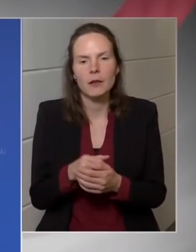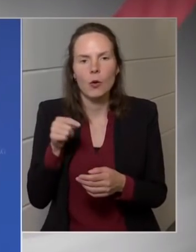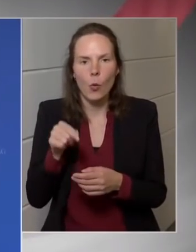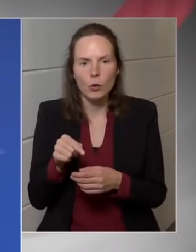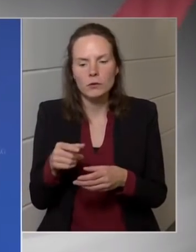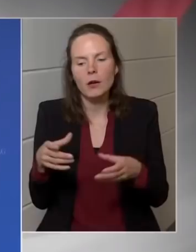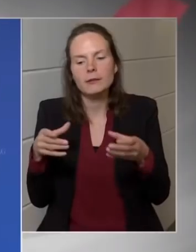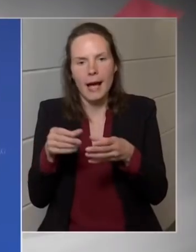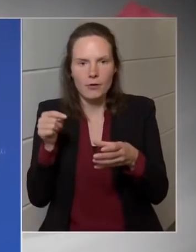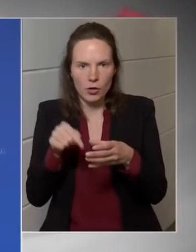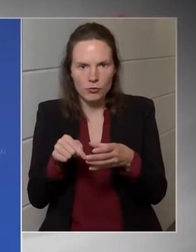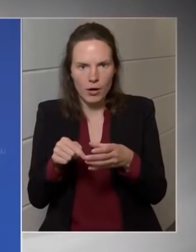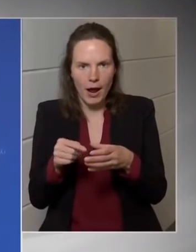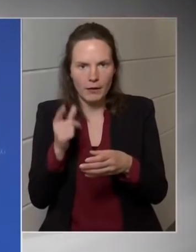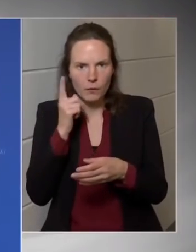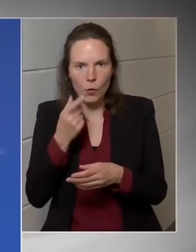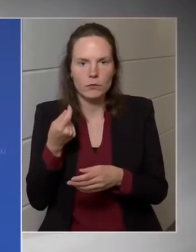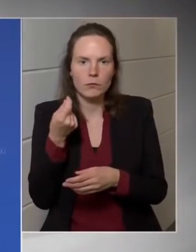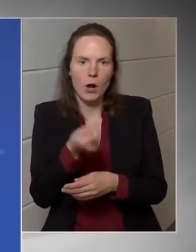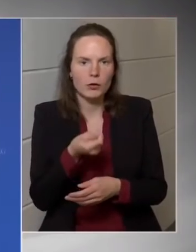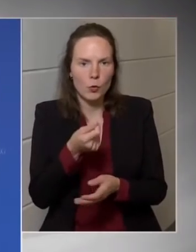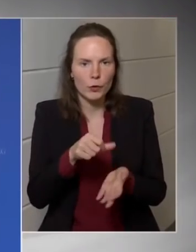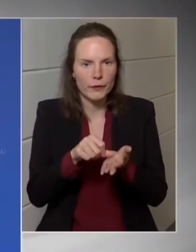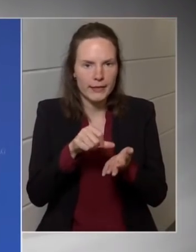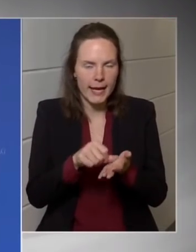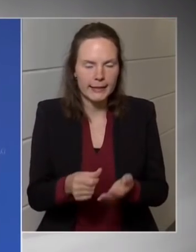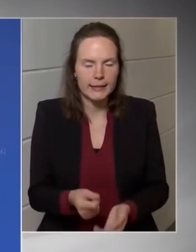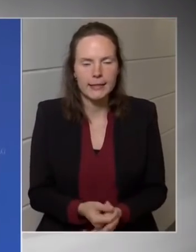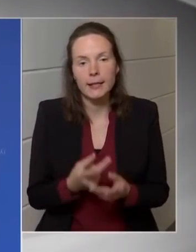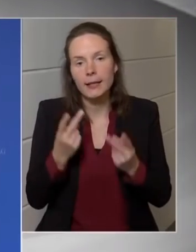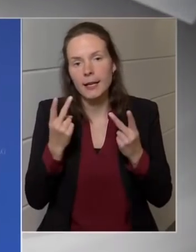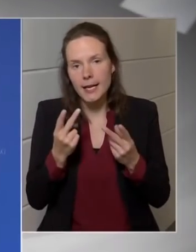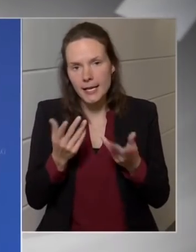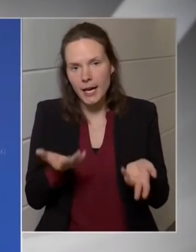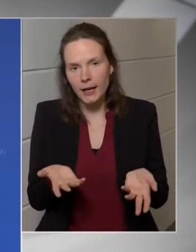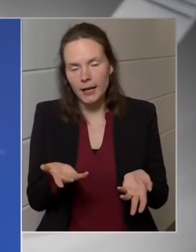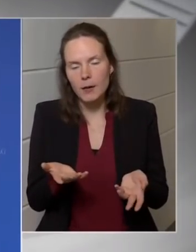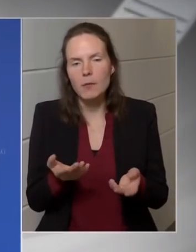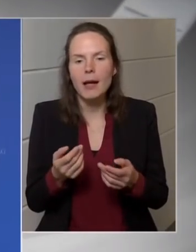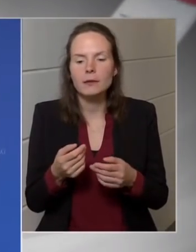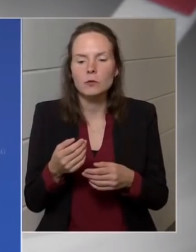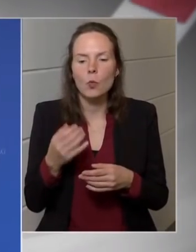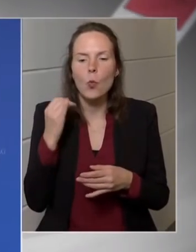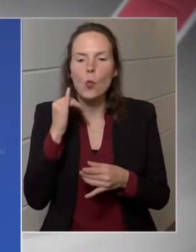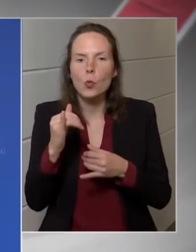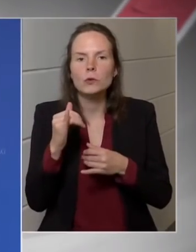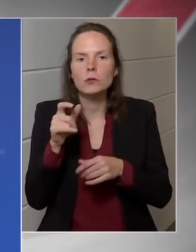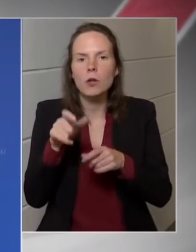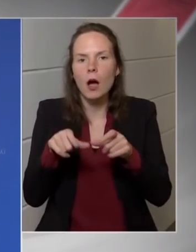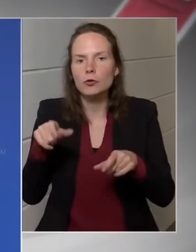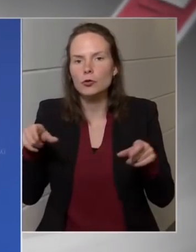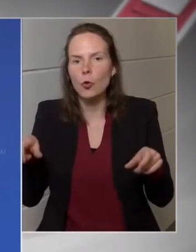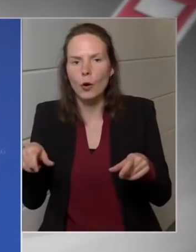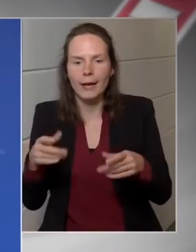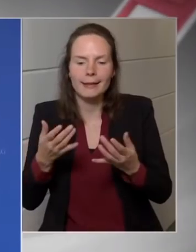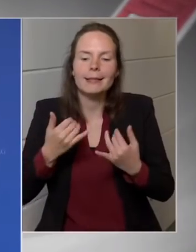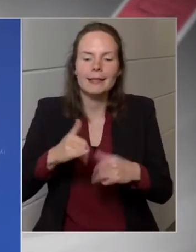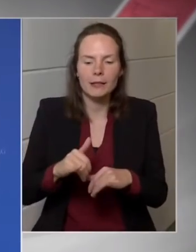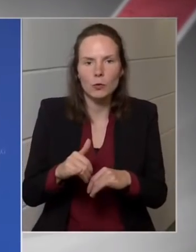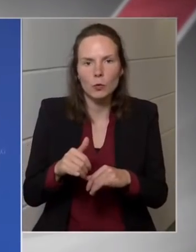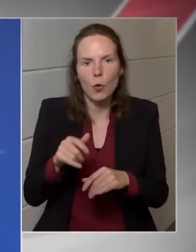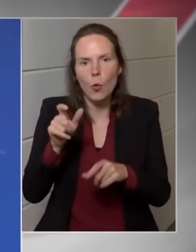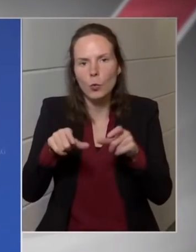adóztatjuk, lényegében a induló utasonként